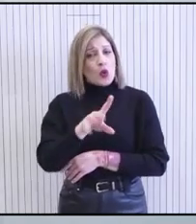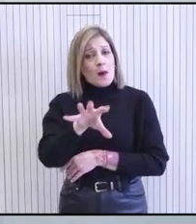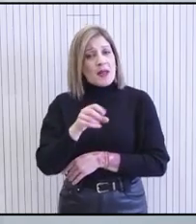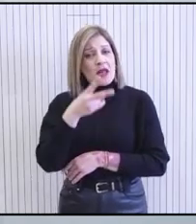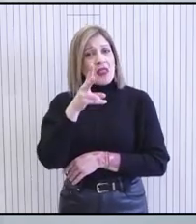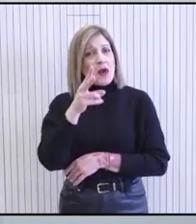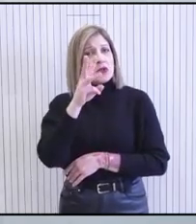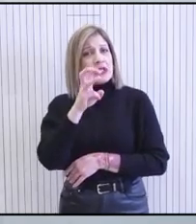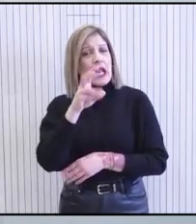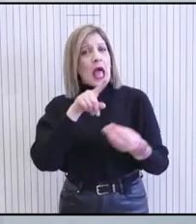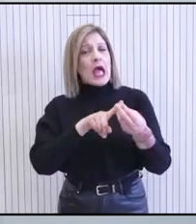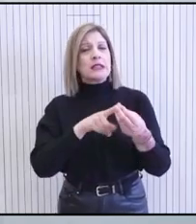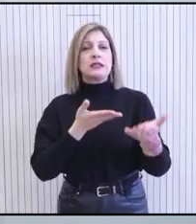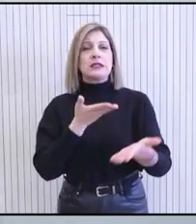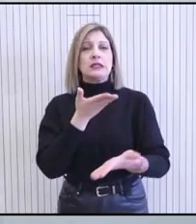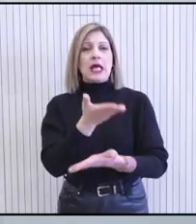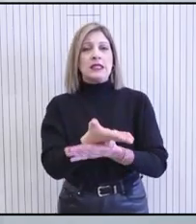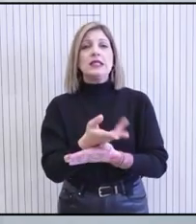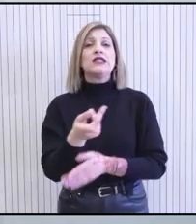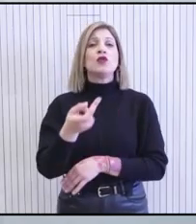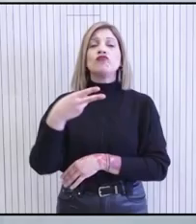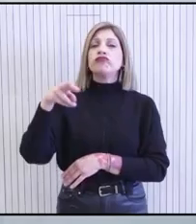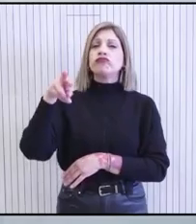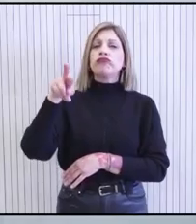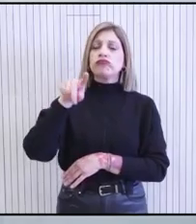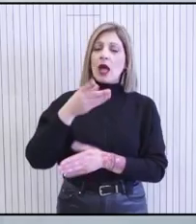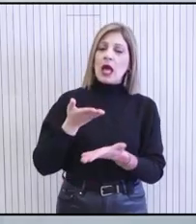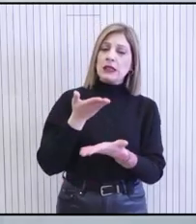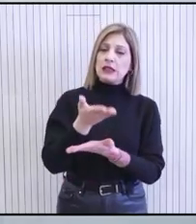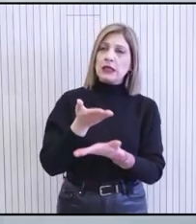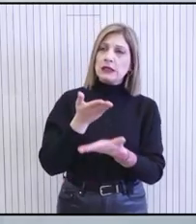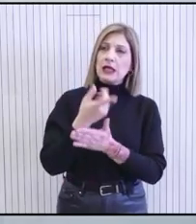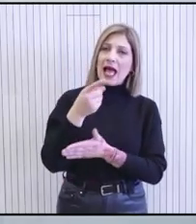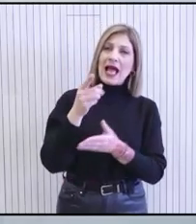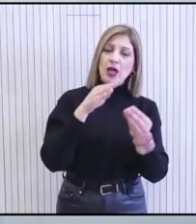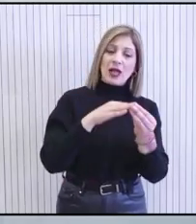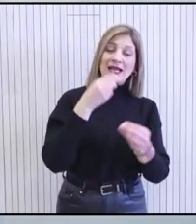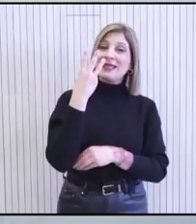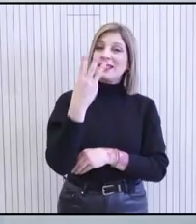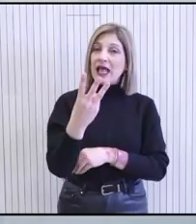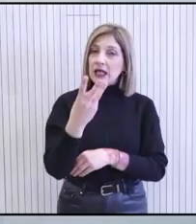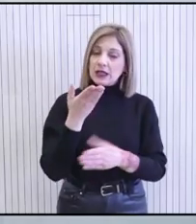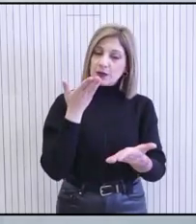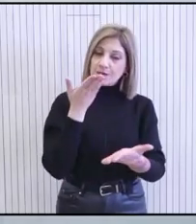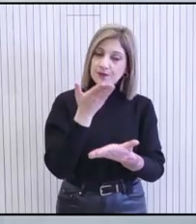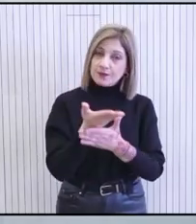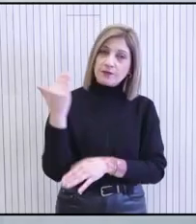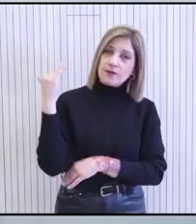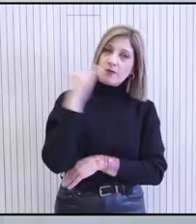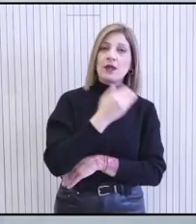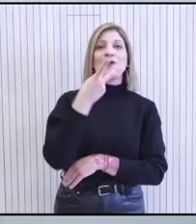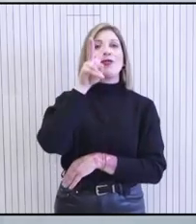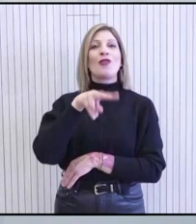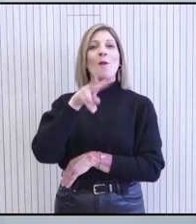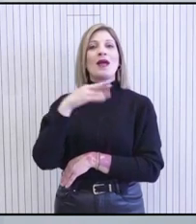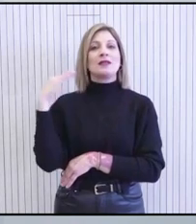236 αιτήσεις, η πλειοψηφία των οποίων, συγκεκριμένα 193, υποβλήθηκαν κατά τις πρώτες δύο μέρες